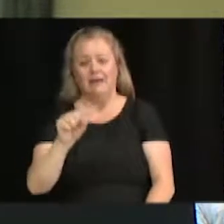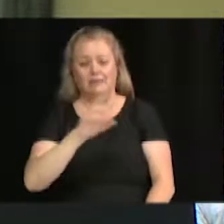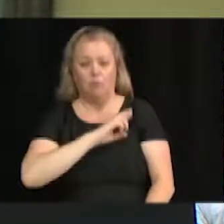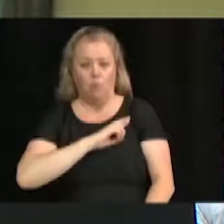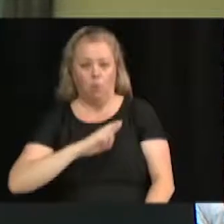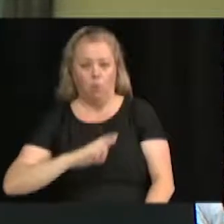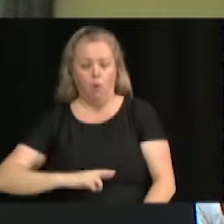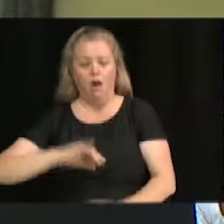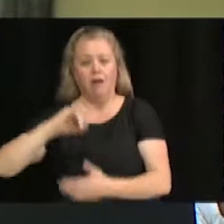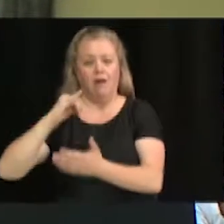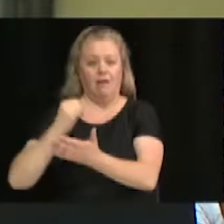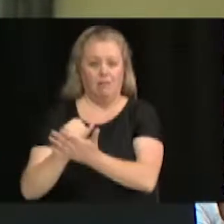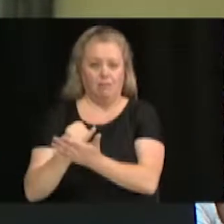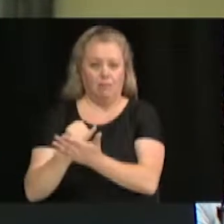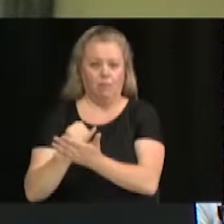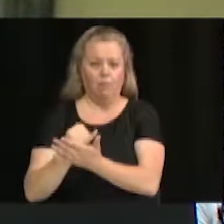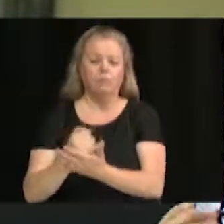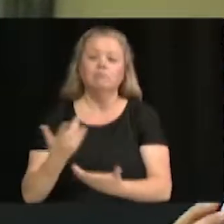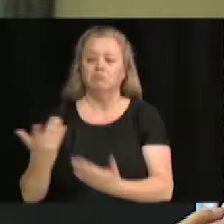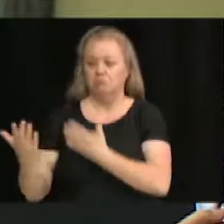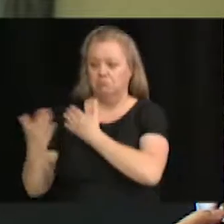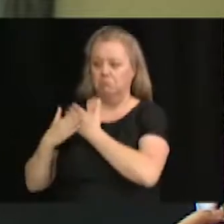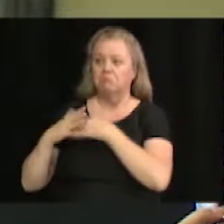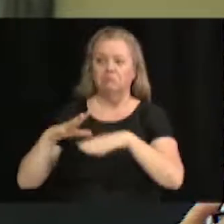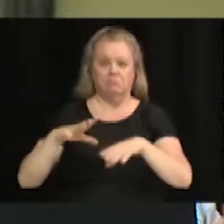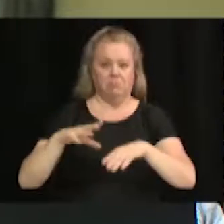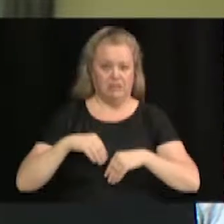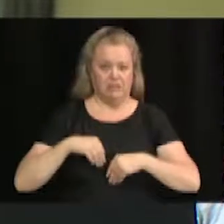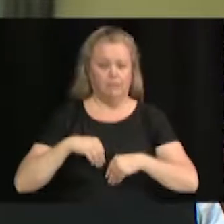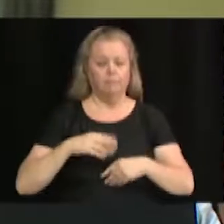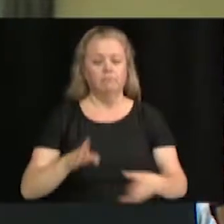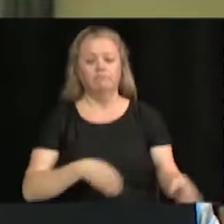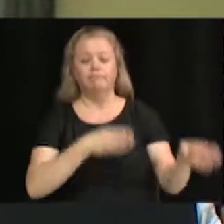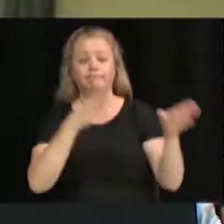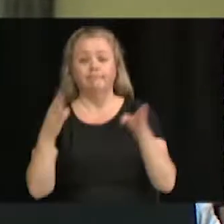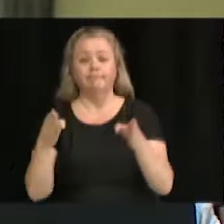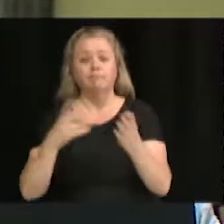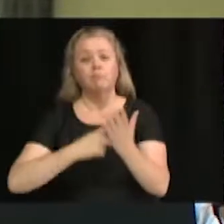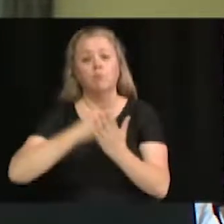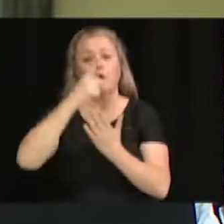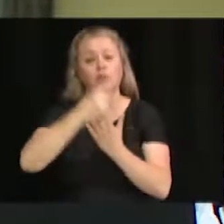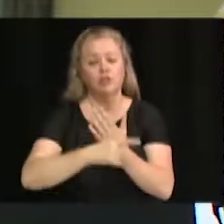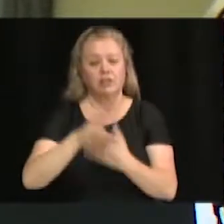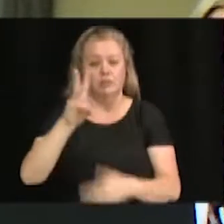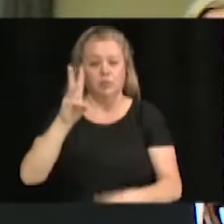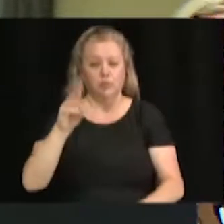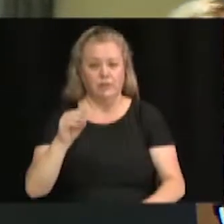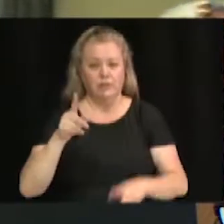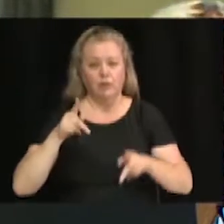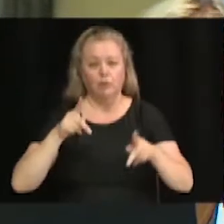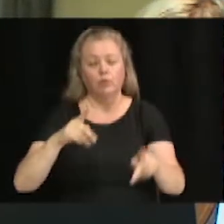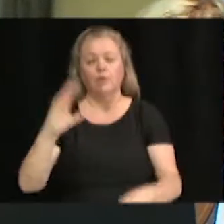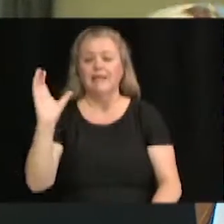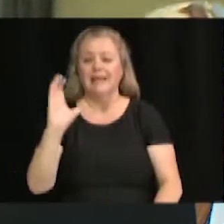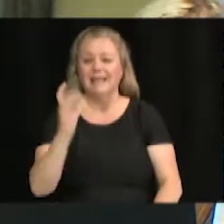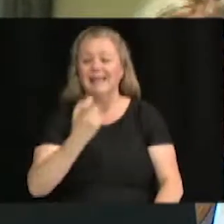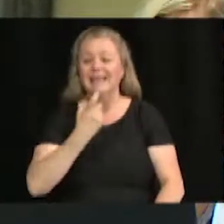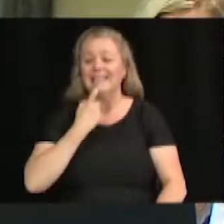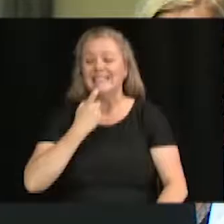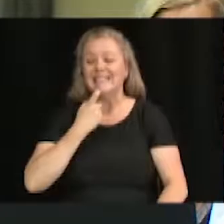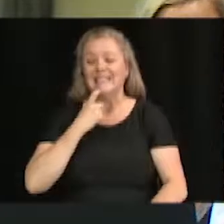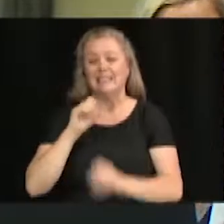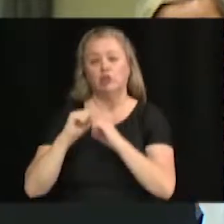où il est recommandé d'accorder la dérogation mineure. Projet au 60 rue Carignan, formulé par Société en